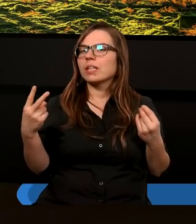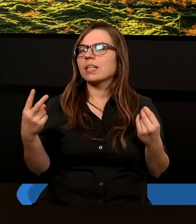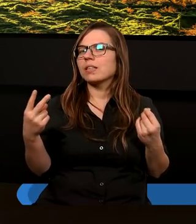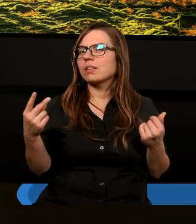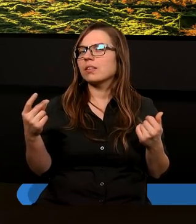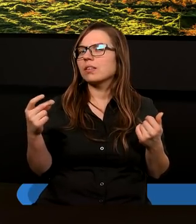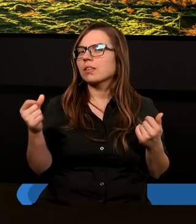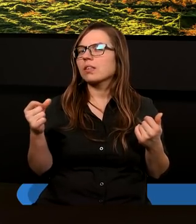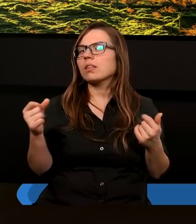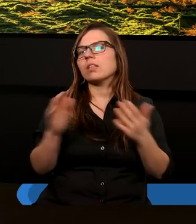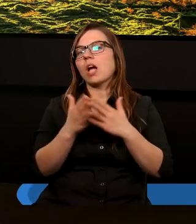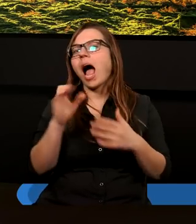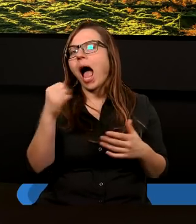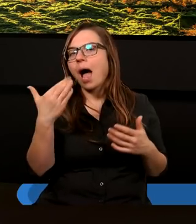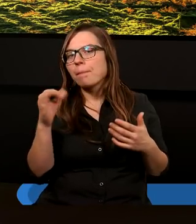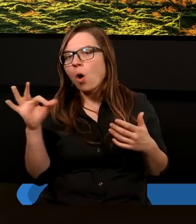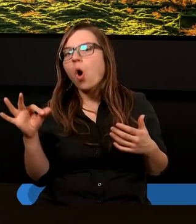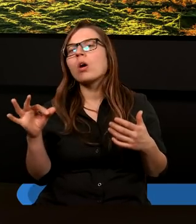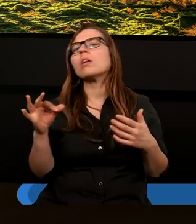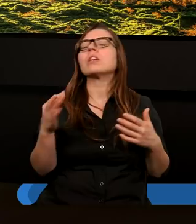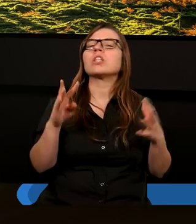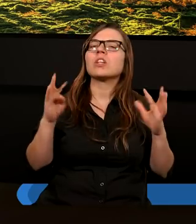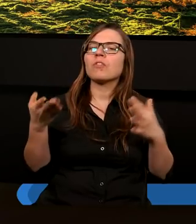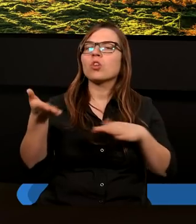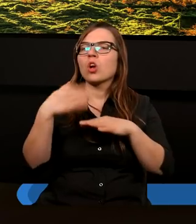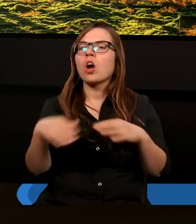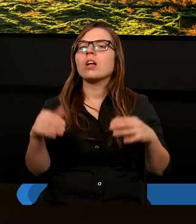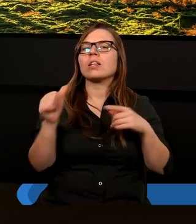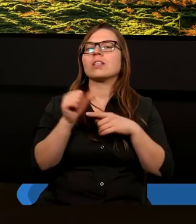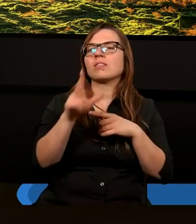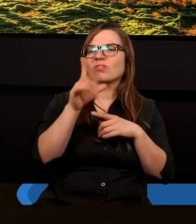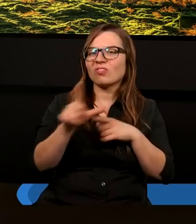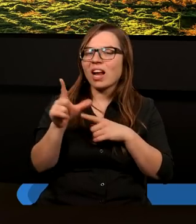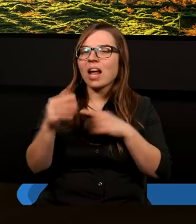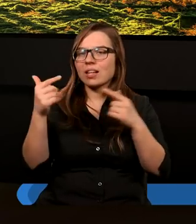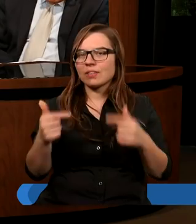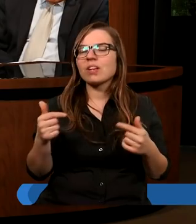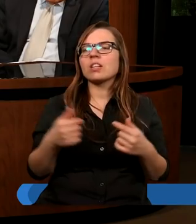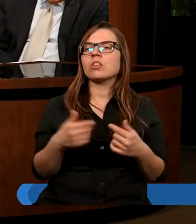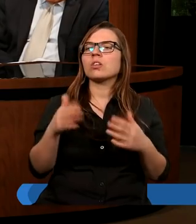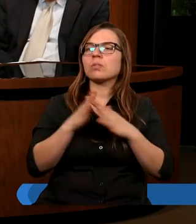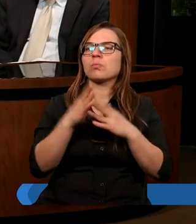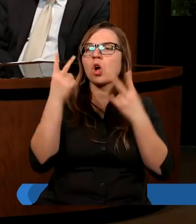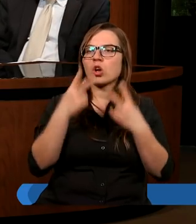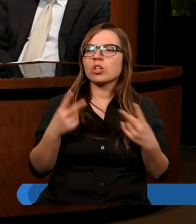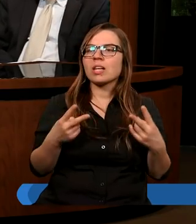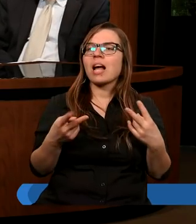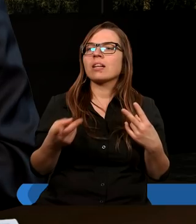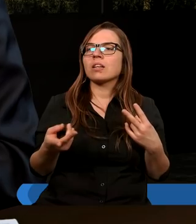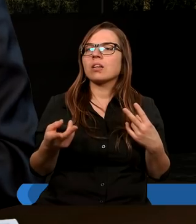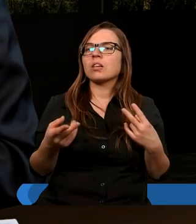z księgi Amosa dziewiąty rozdział jedenaście i dwanaście. Bardzo proszę o odczytanie.